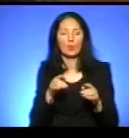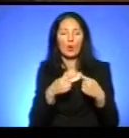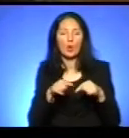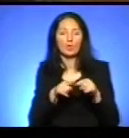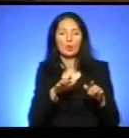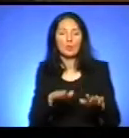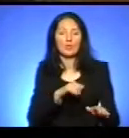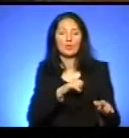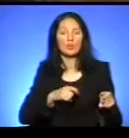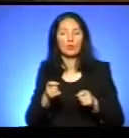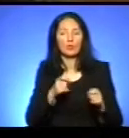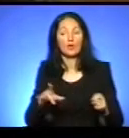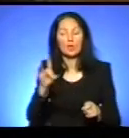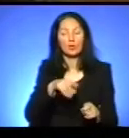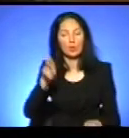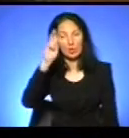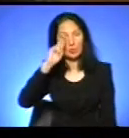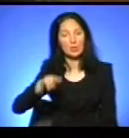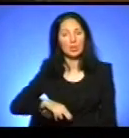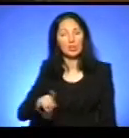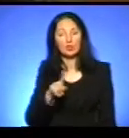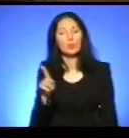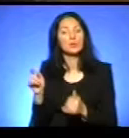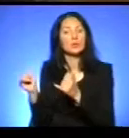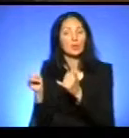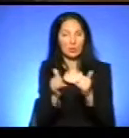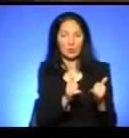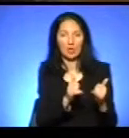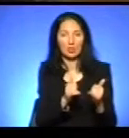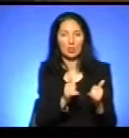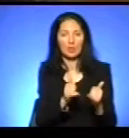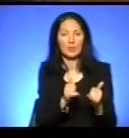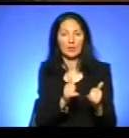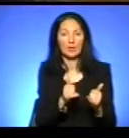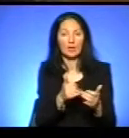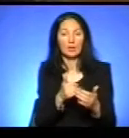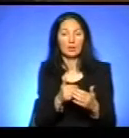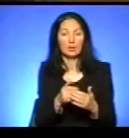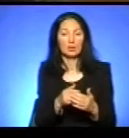саморядування, районної державної адміністрації, щоби забезпечити, скажімо,